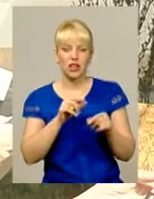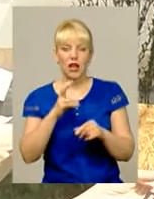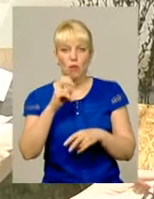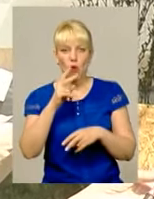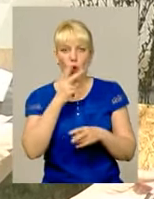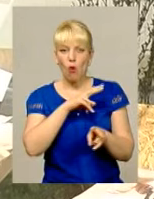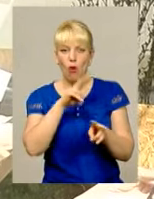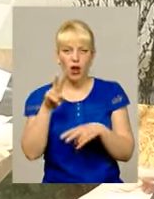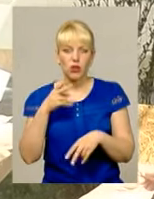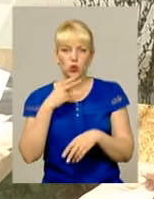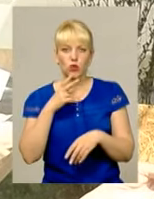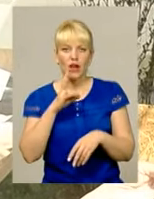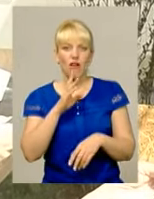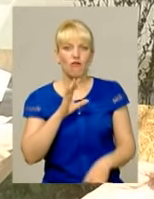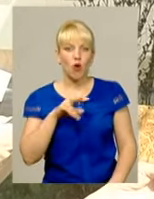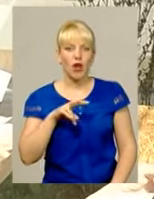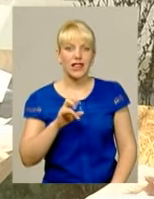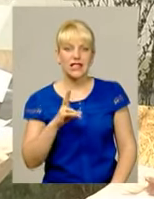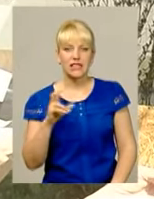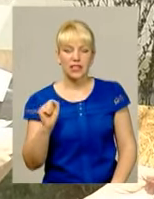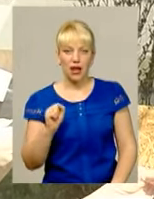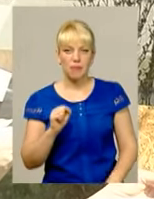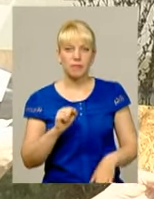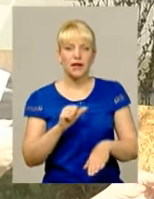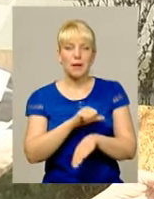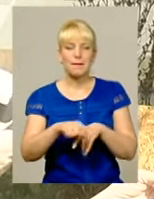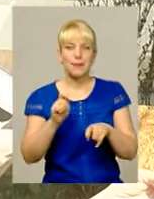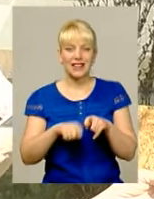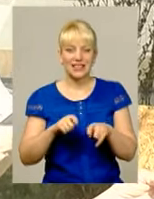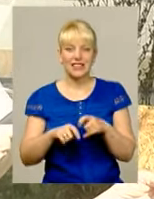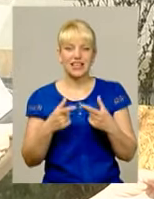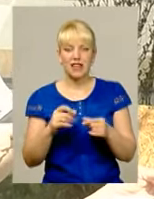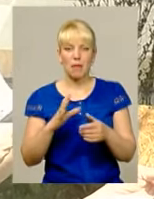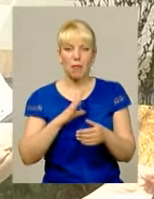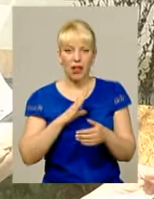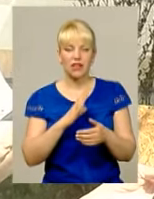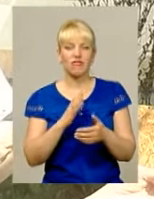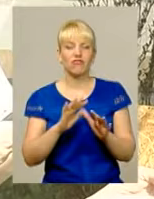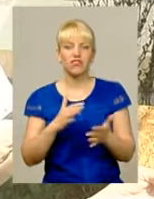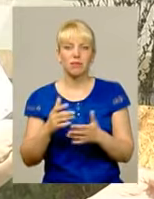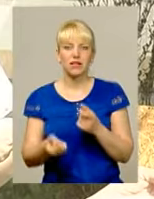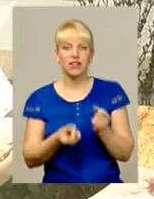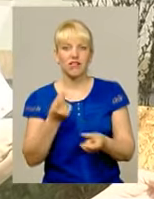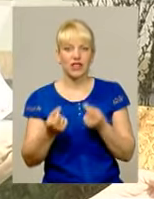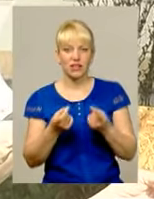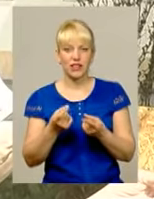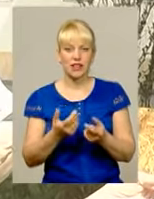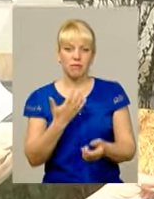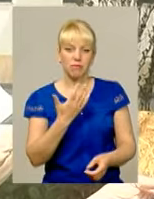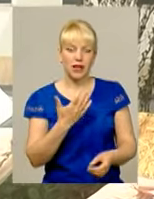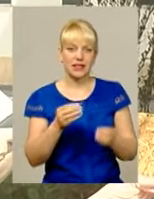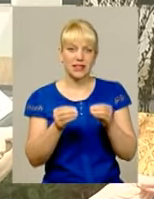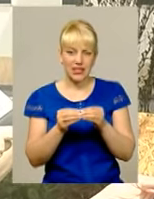тютюнових виробів На Волинську митницю, де мали випадки виявлення Від п'яти,